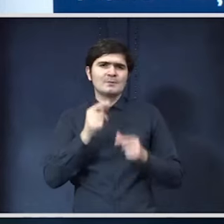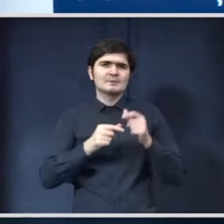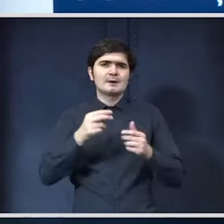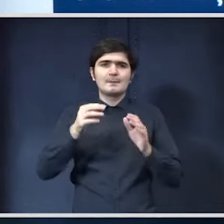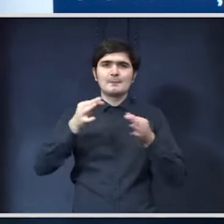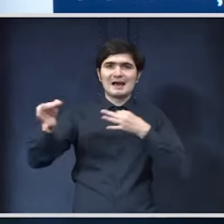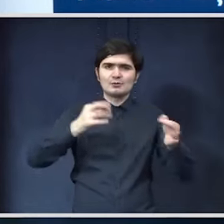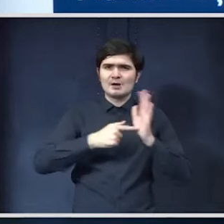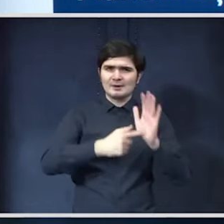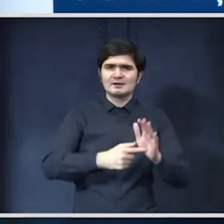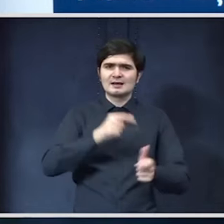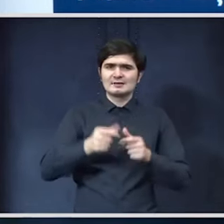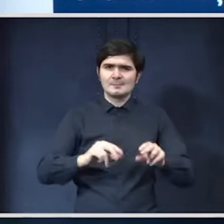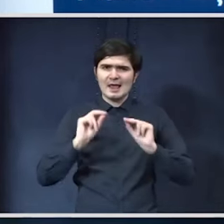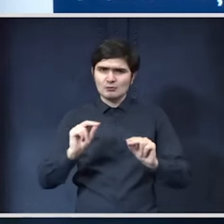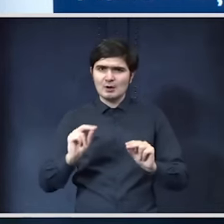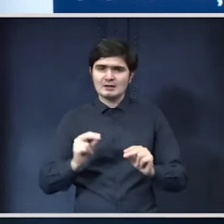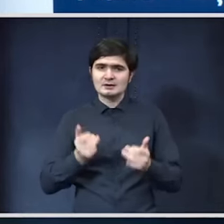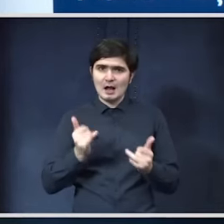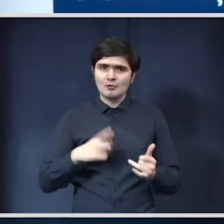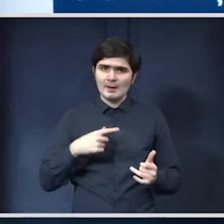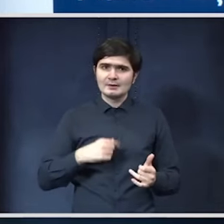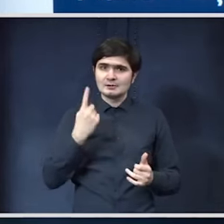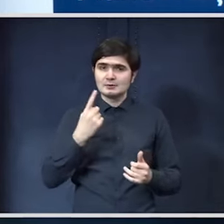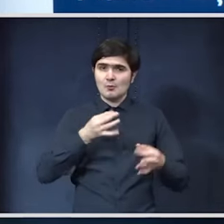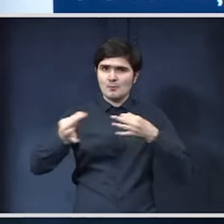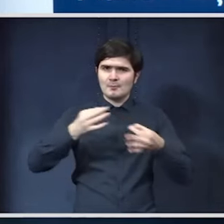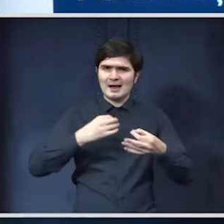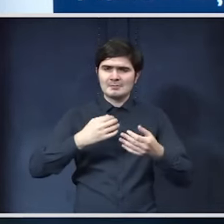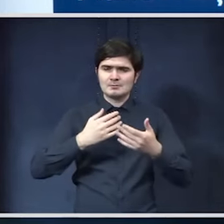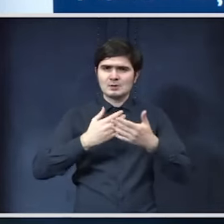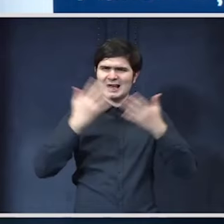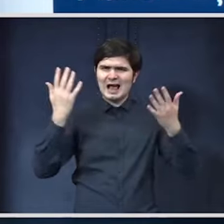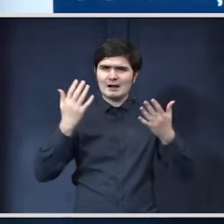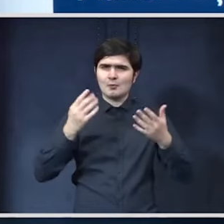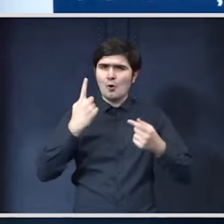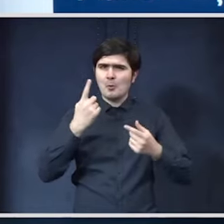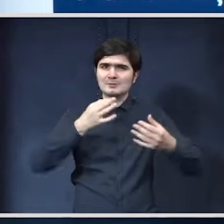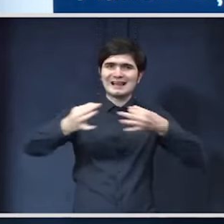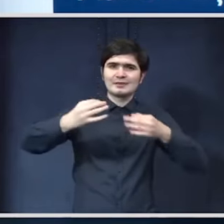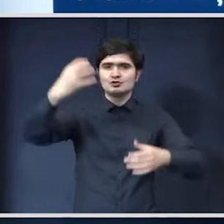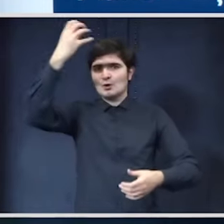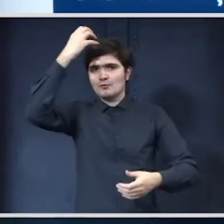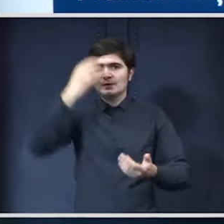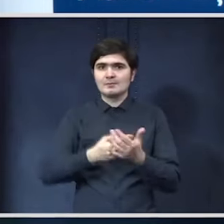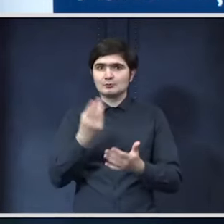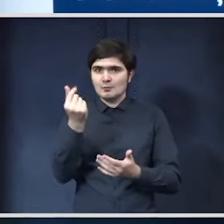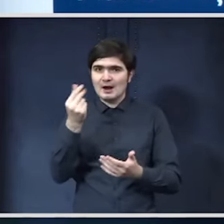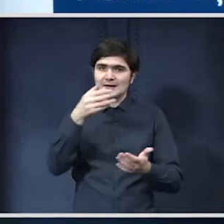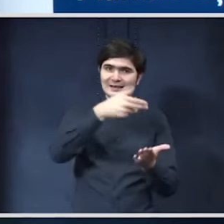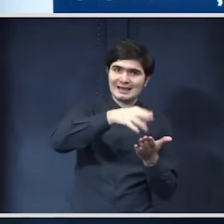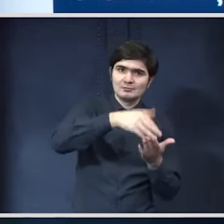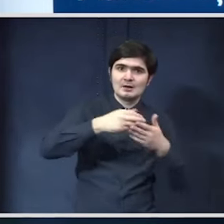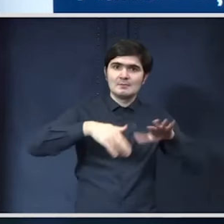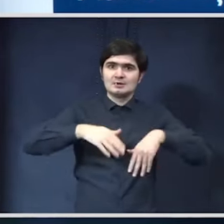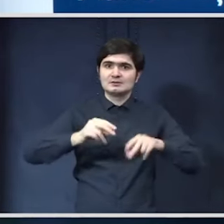despre educație în momentul de față există un plan concret exact o strategie a guvernului prin care acești bani să fie cheltuiți de către